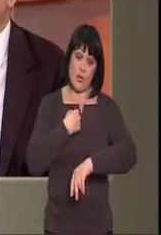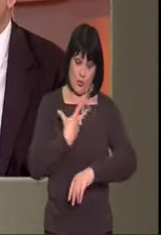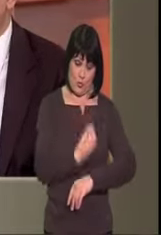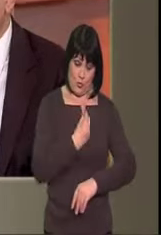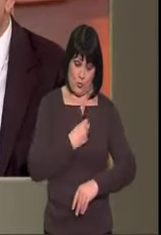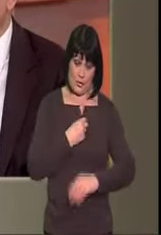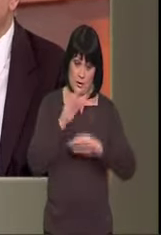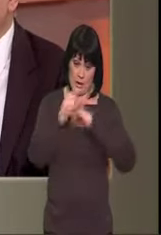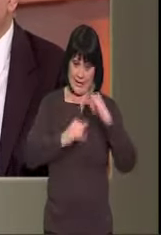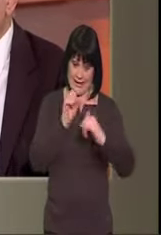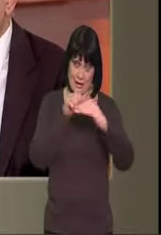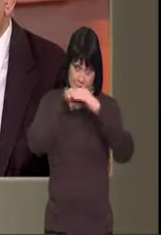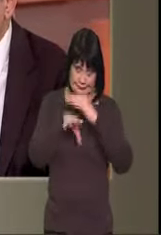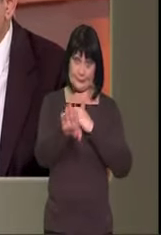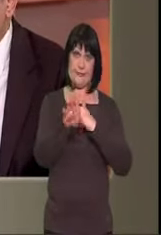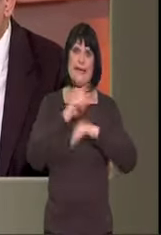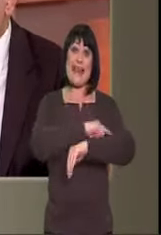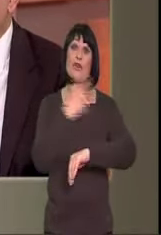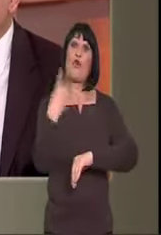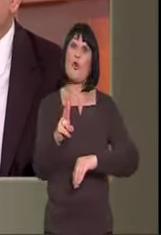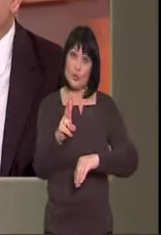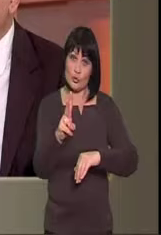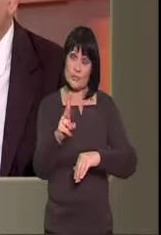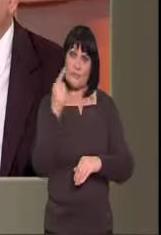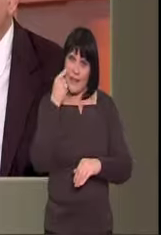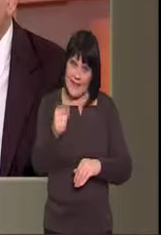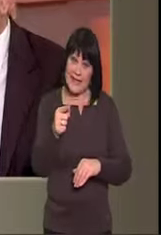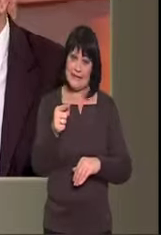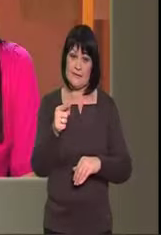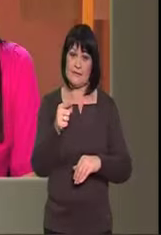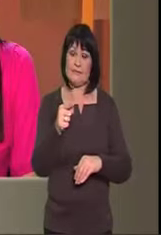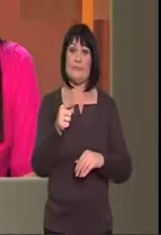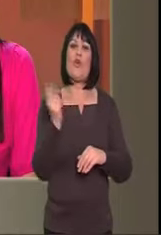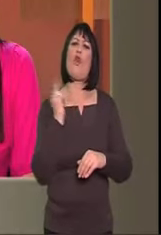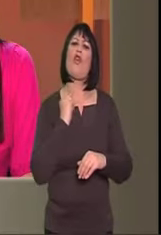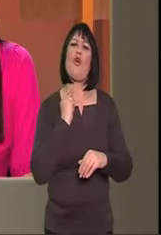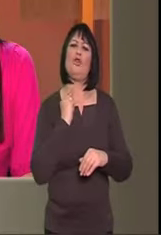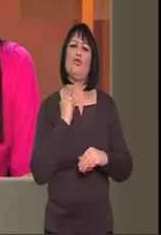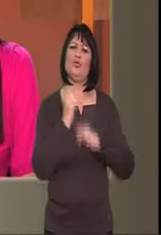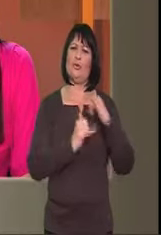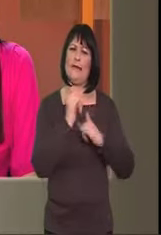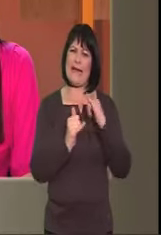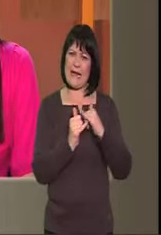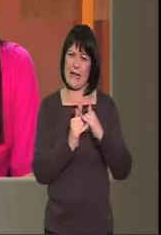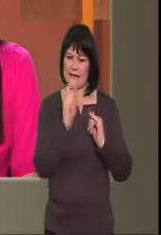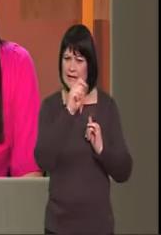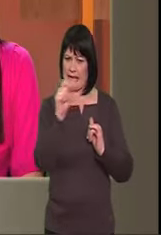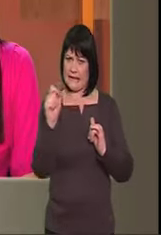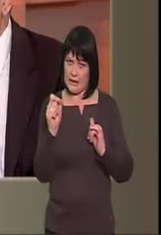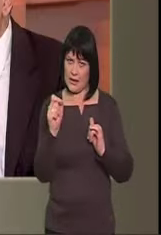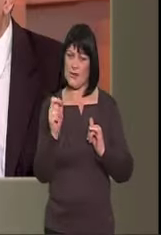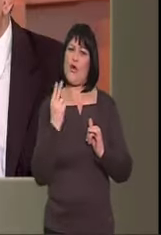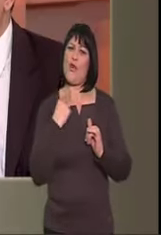αντιδείει ο γιατρός στο τάδε επιγερνούμε με τον γιατρό του και του λέμε θα βάλετε αυτόν τον κωδικό και αυτό το συνθηματικό, το password